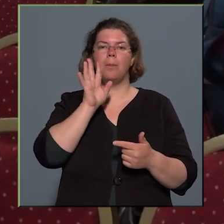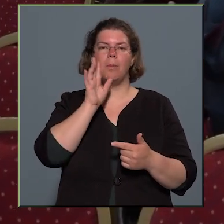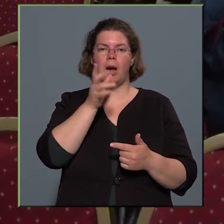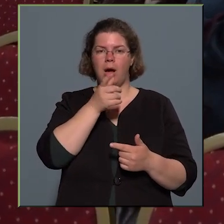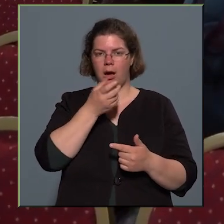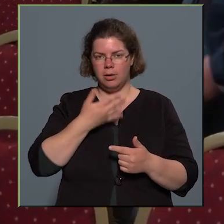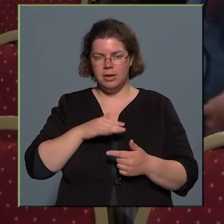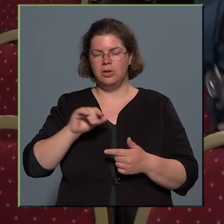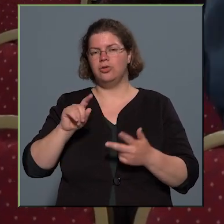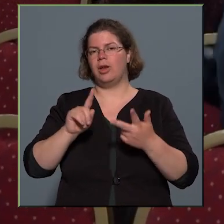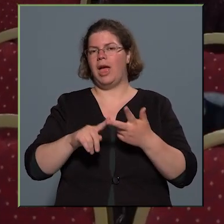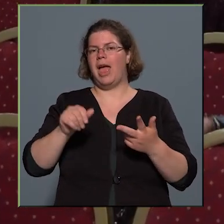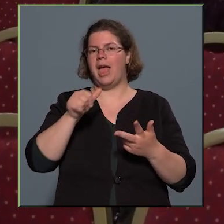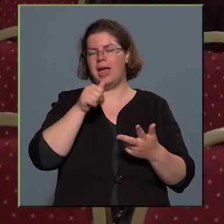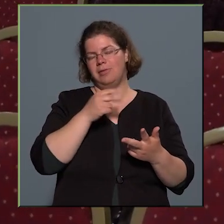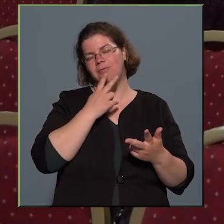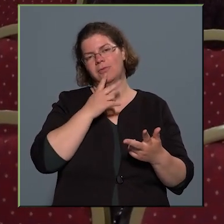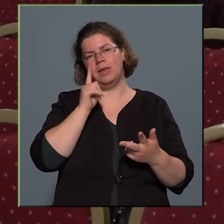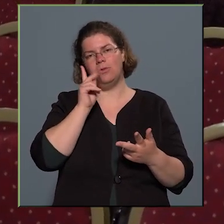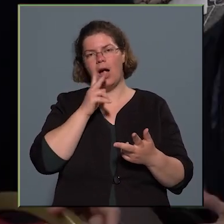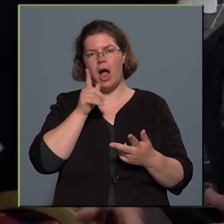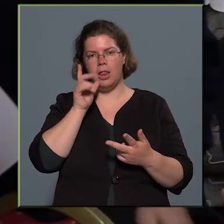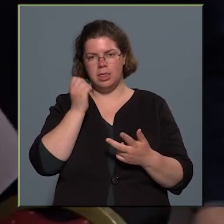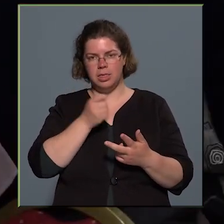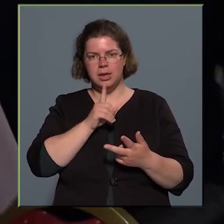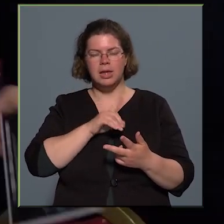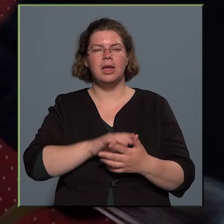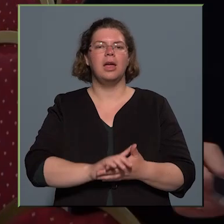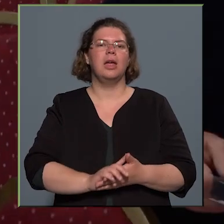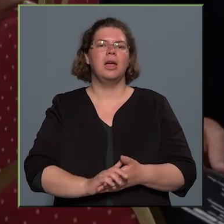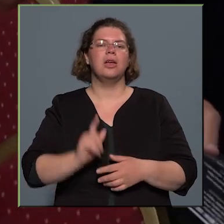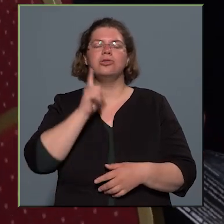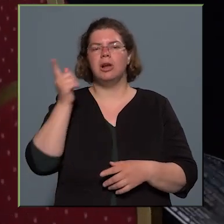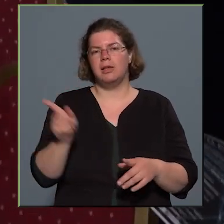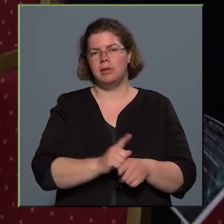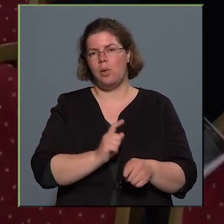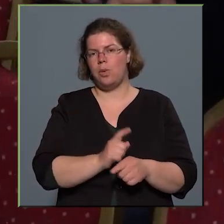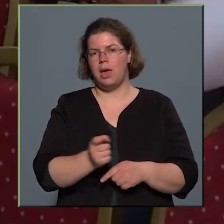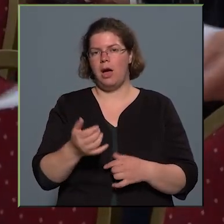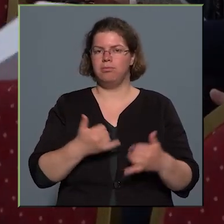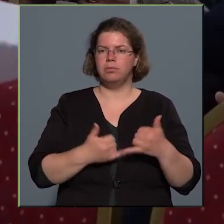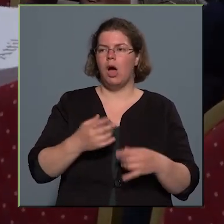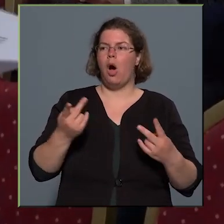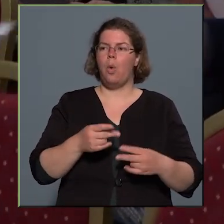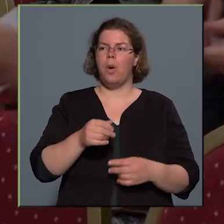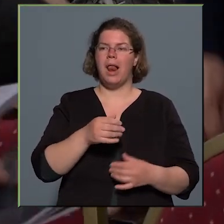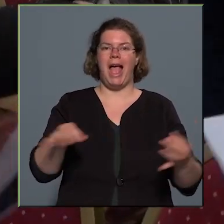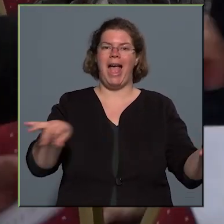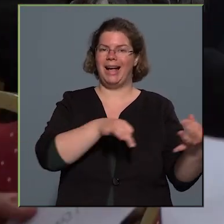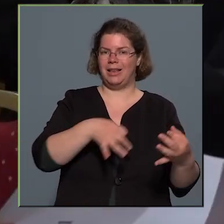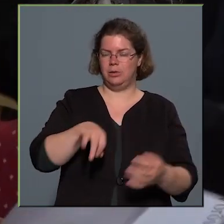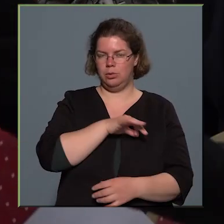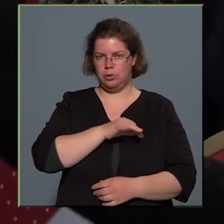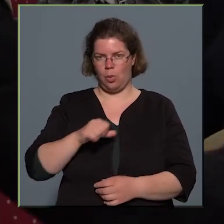versenymű van területéken. Ezek között lesz olyan versenymű, ahol hegedű szólót hallunk, és